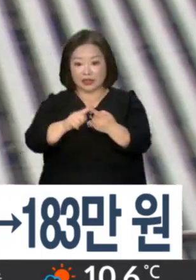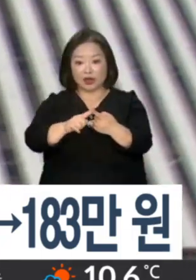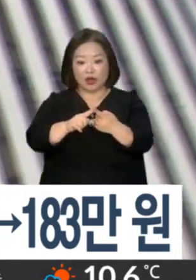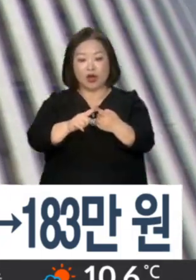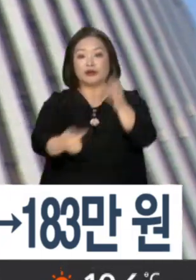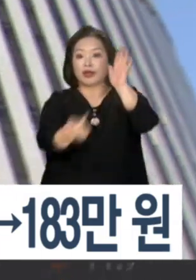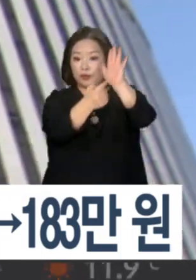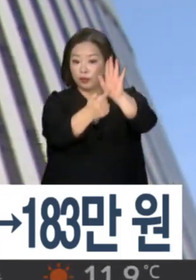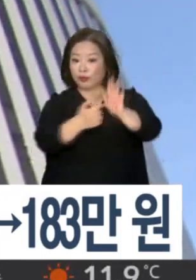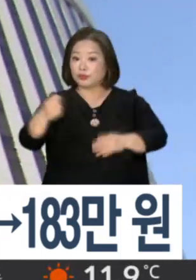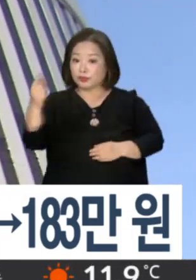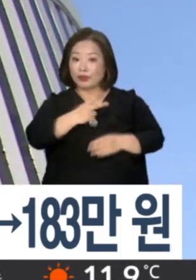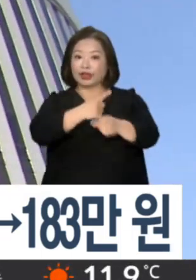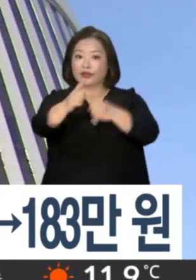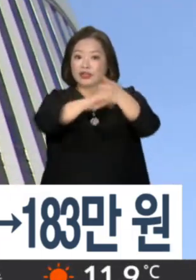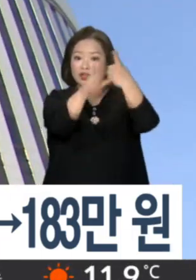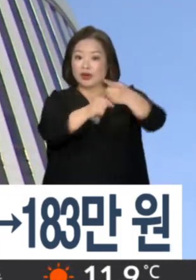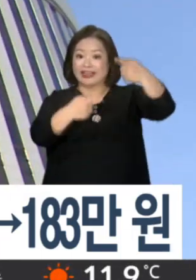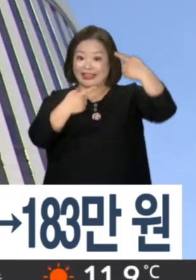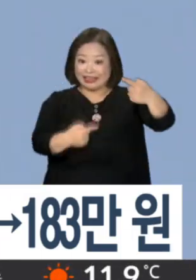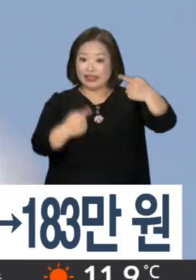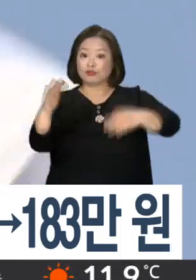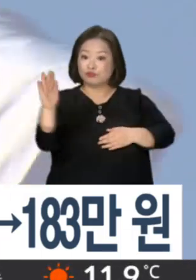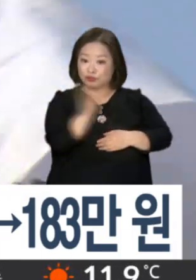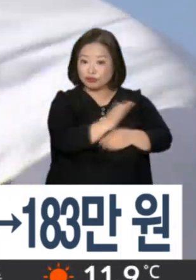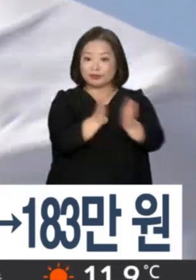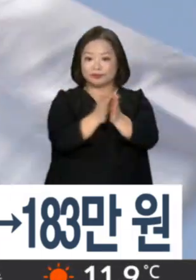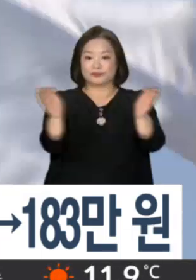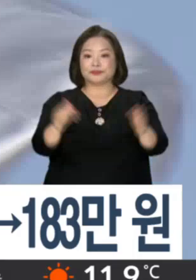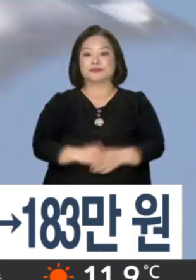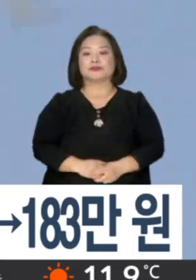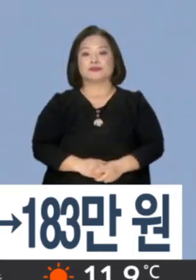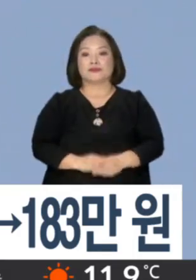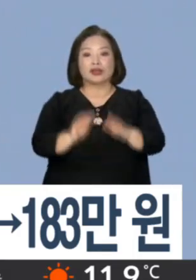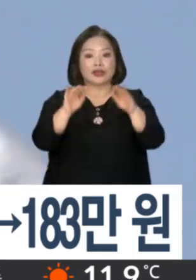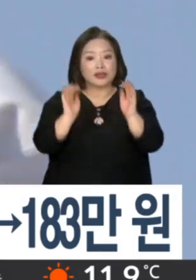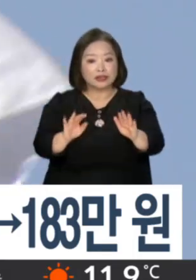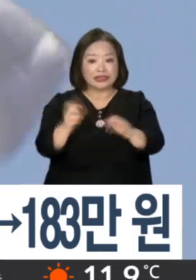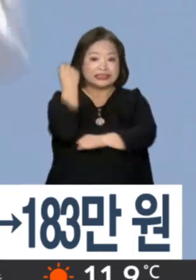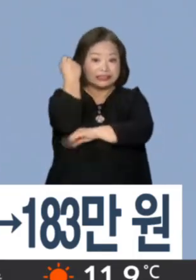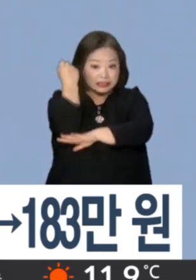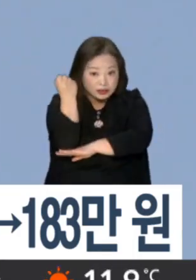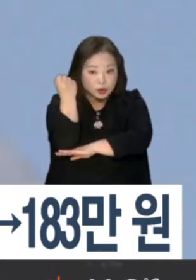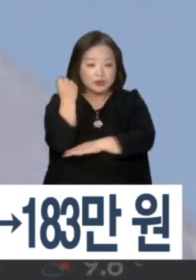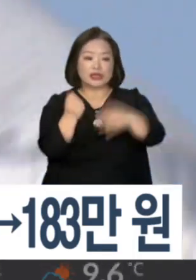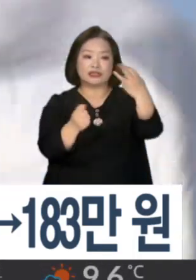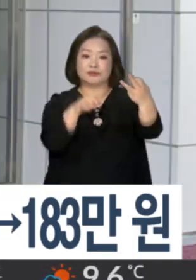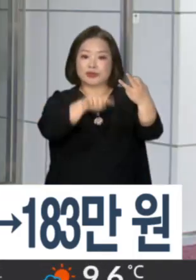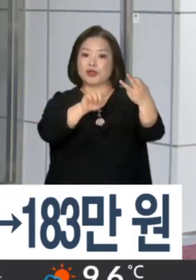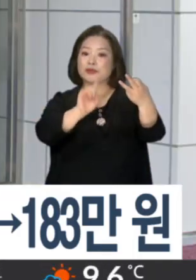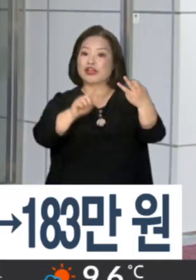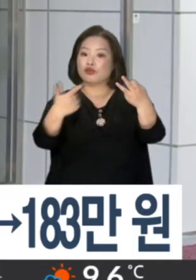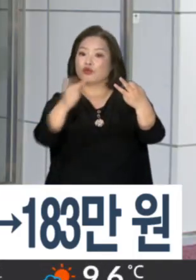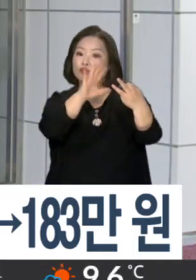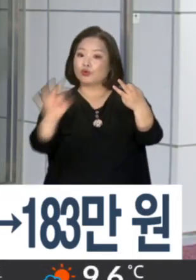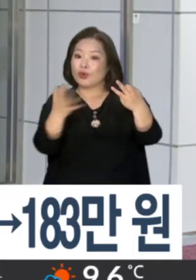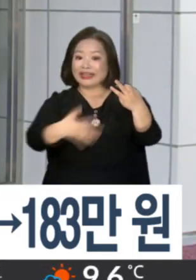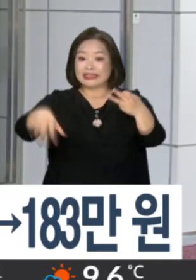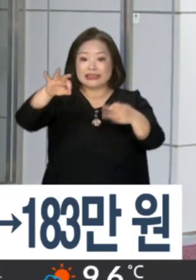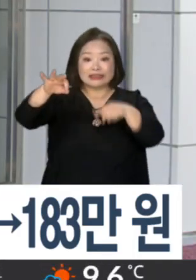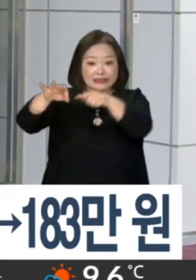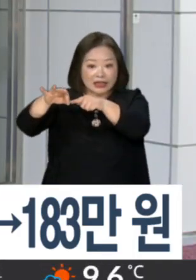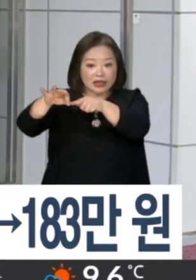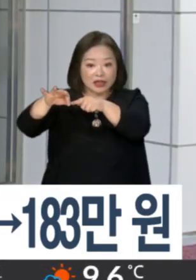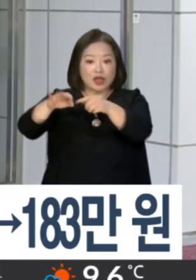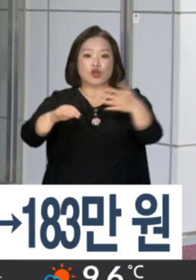행정예고하고 내년 1월 1일부터 시행한다고 밝혔습니다. 이는 기존 대비 13.16% 인상된 걸로